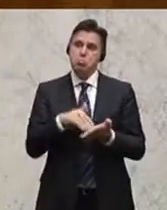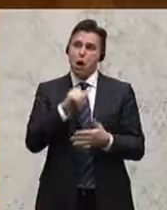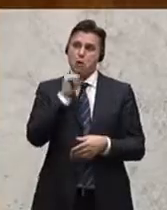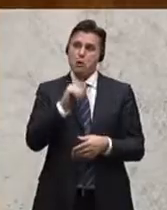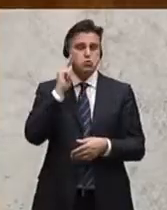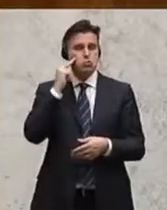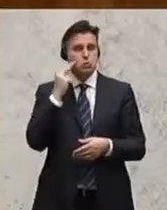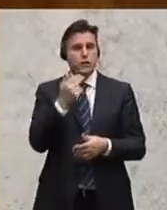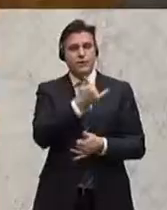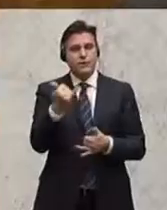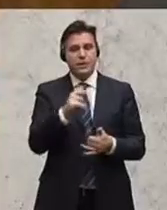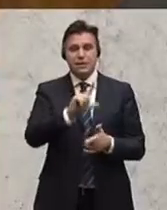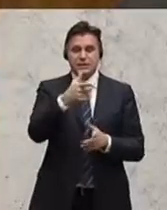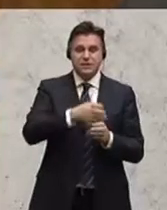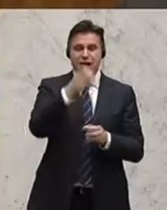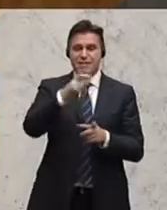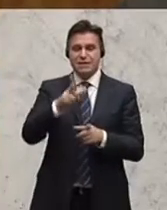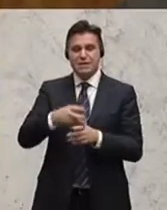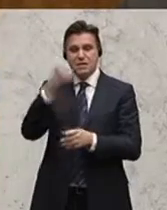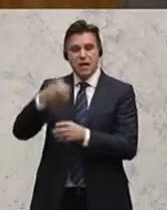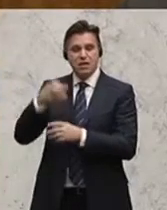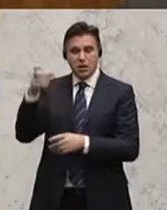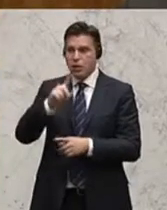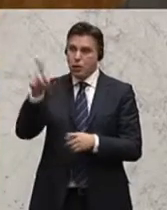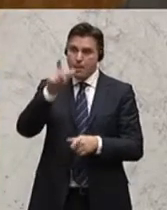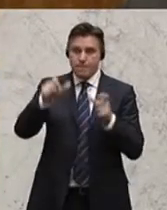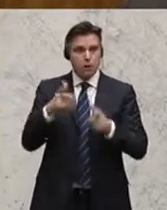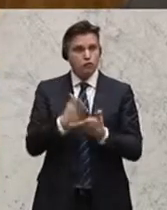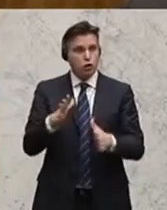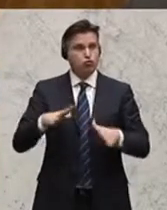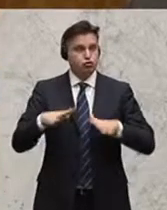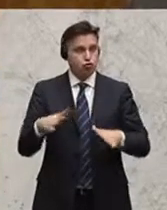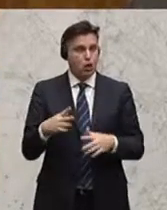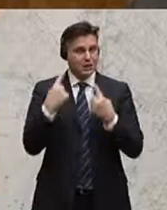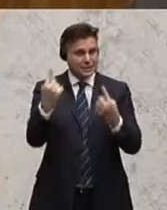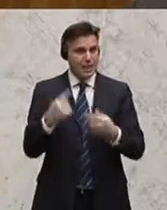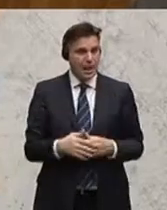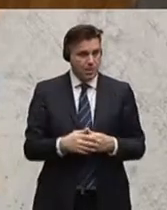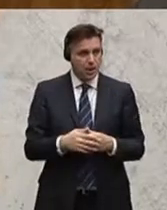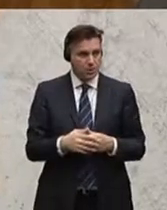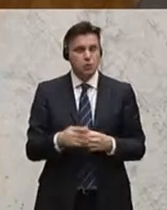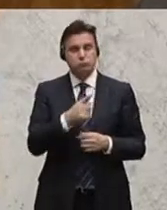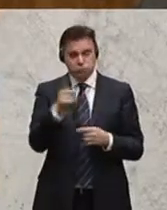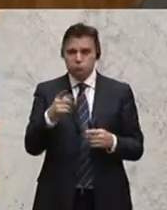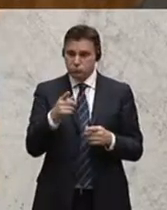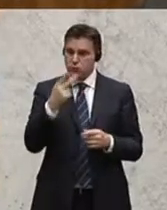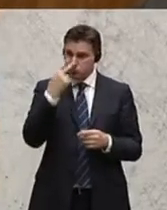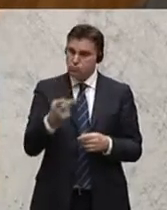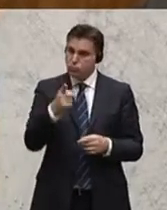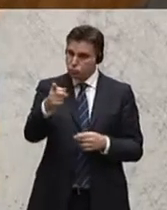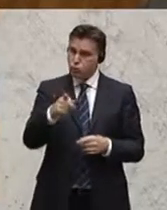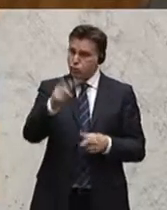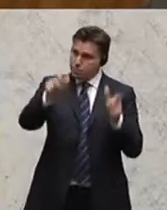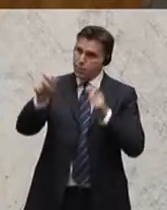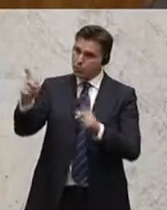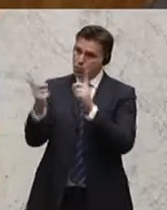vielleicht die zweite und dritte Säule fördert. Die Leute haben einen Schock bekommen, wie Sie das gesehen haben. Das müssen Sie einmal, ja reden Sie mit